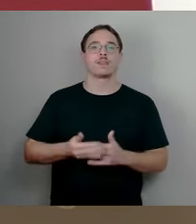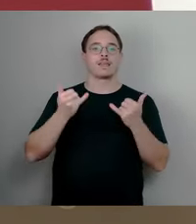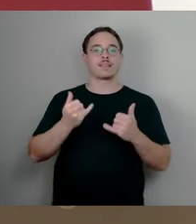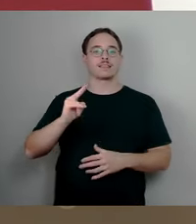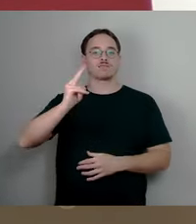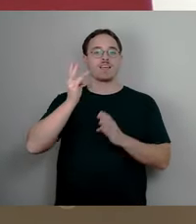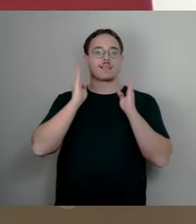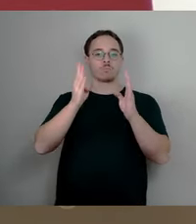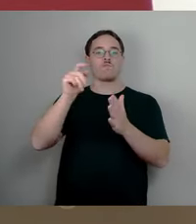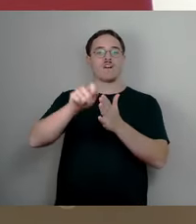Wahlen einsteigen. Vielen Vielen